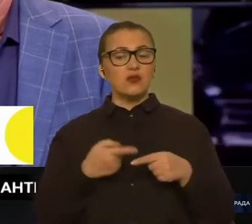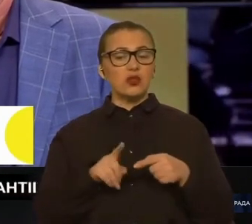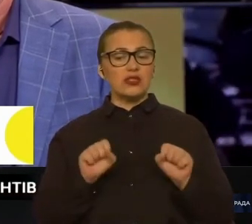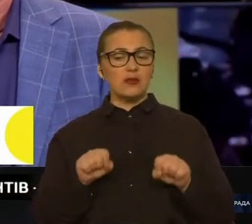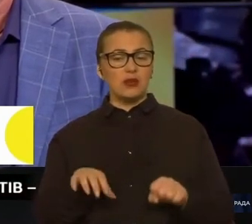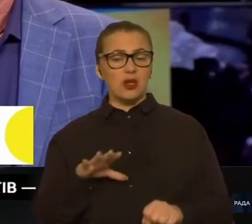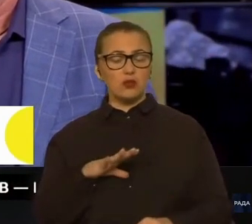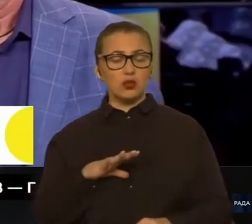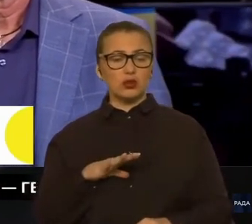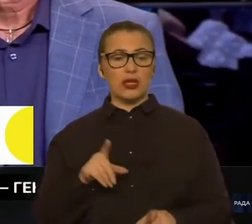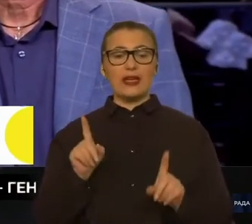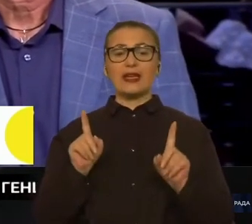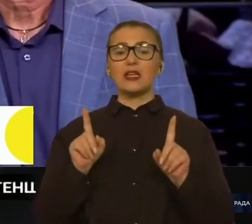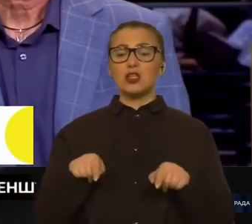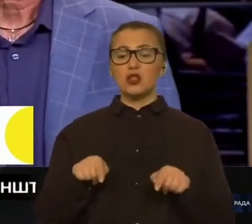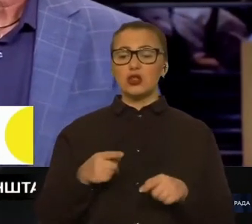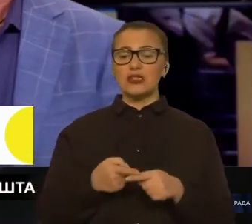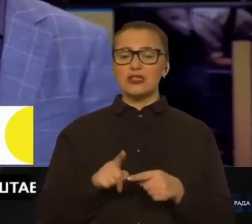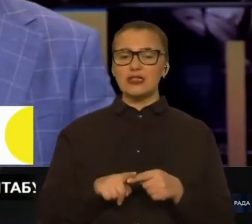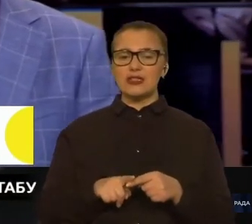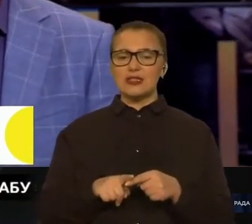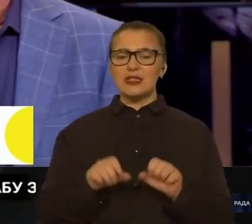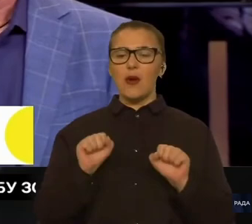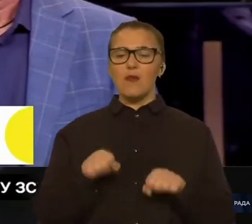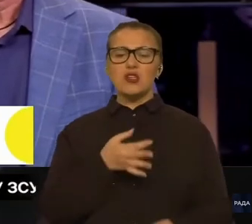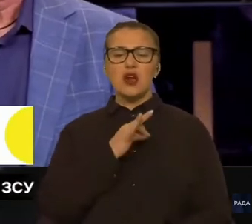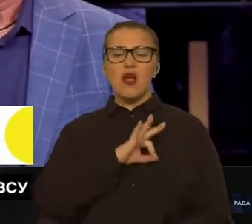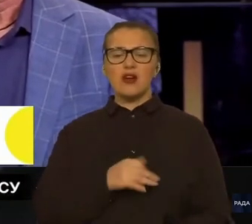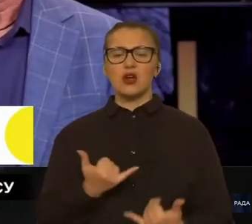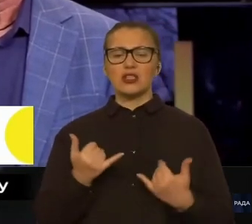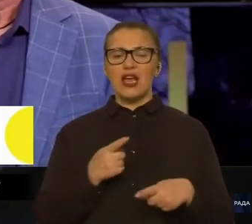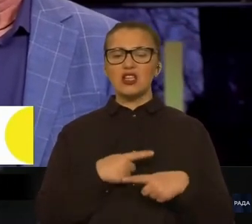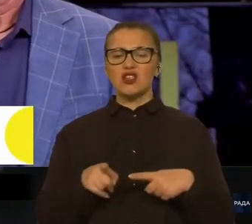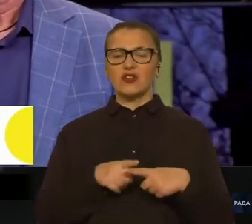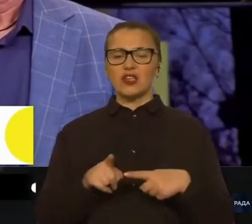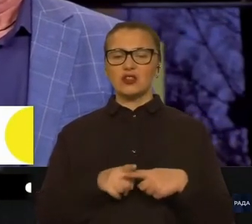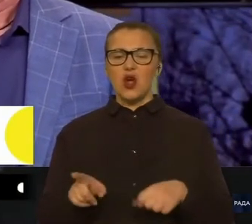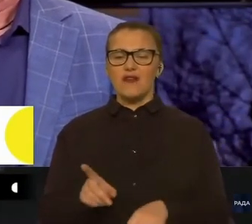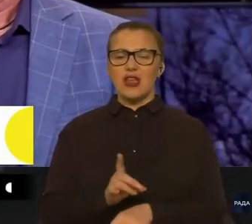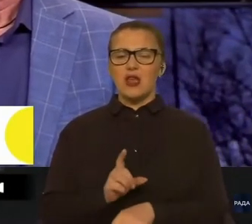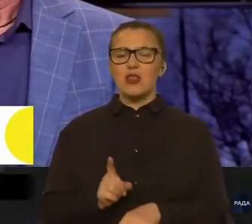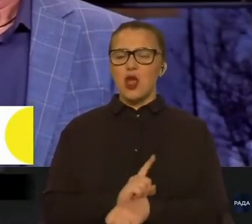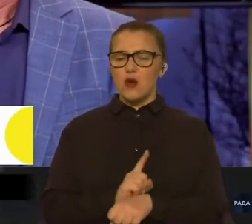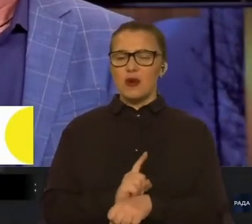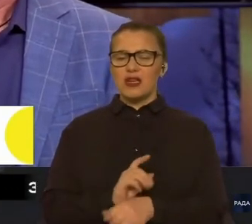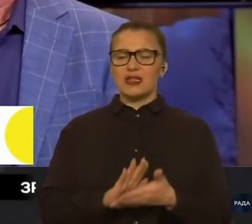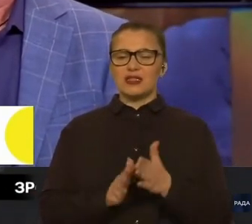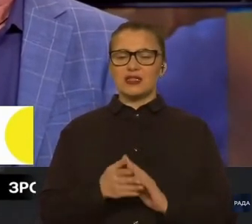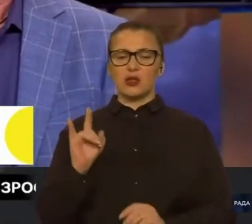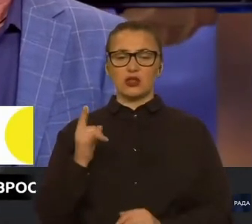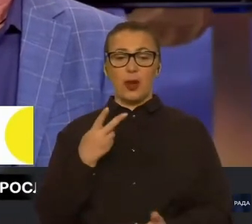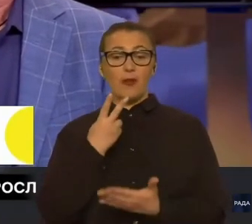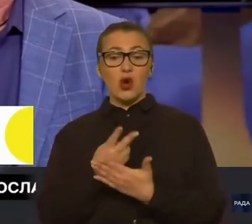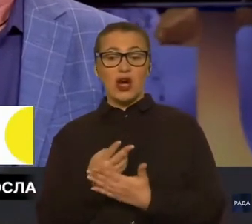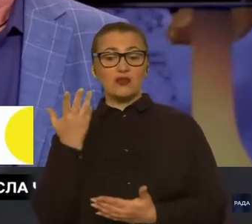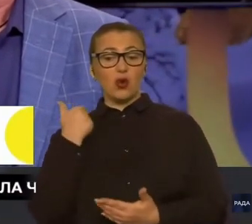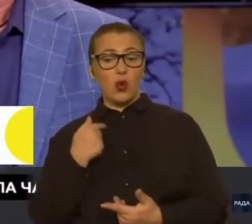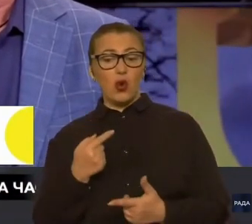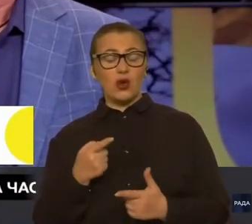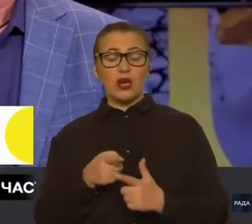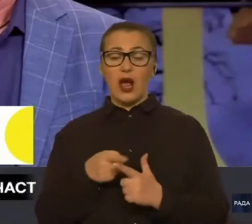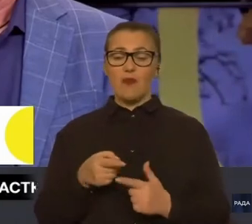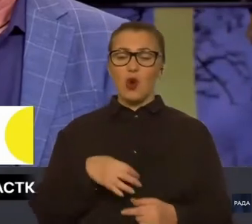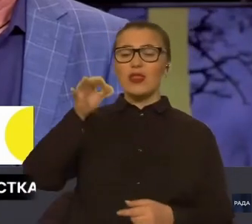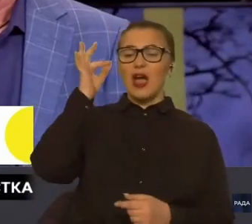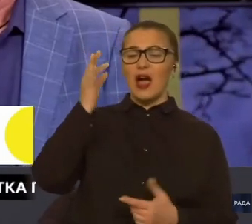І тоді ці стимули можна використовувати для швидкої стабілізації дітей. Показувати колір або нагадувати цю метафору.